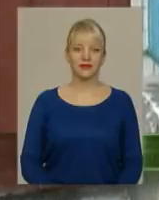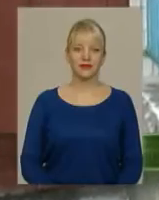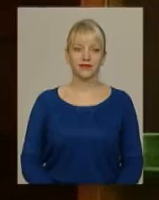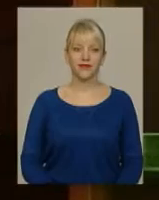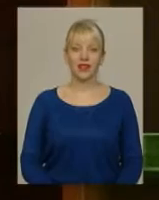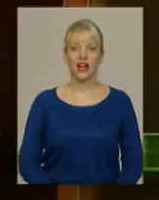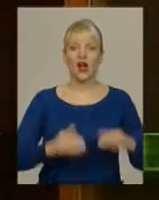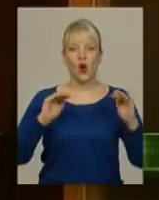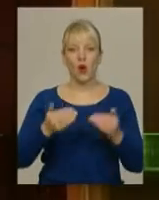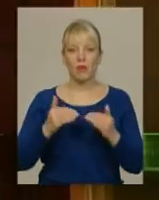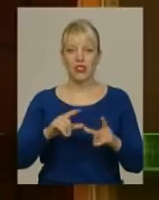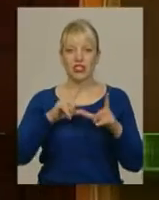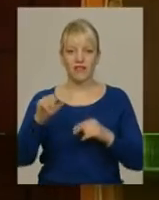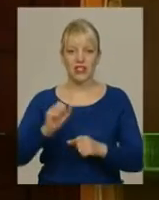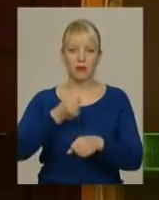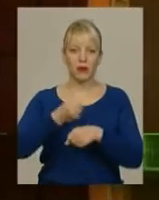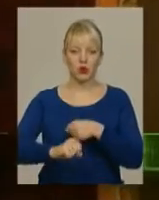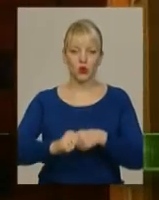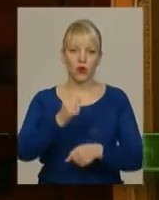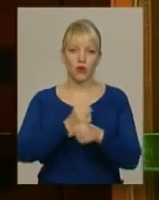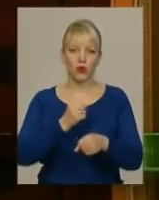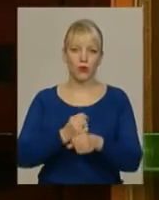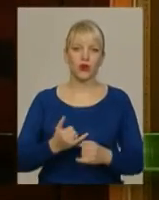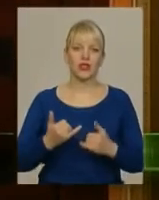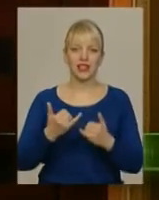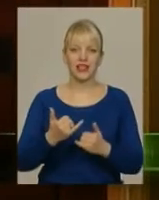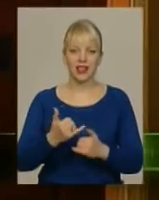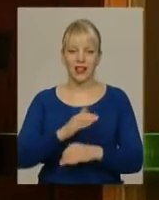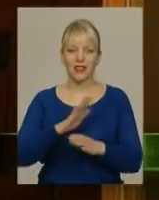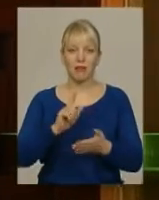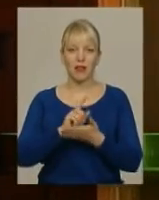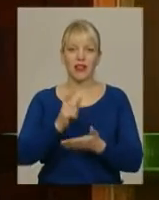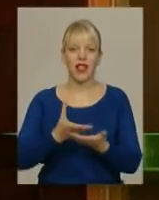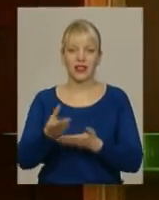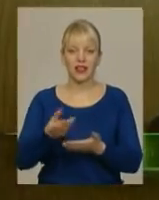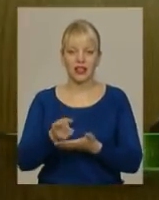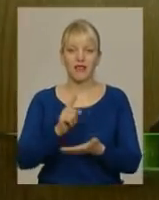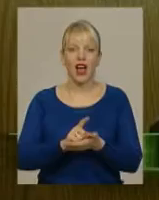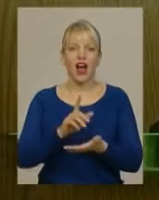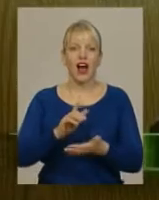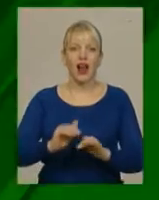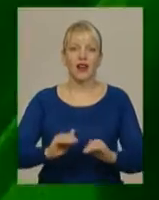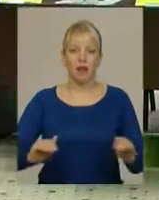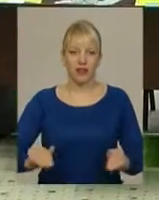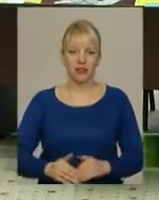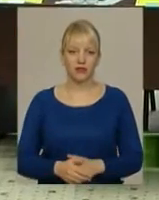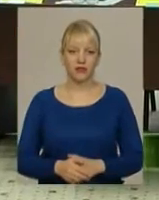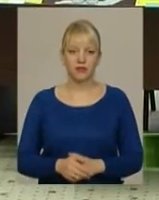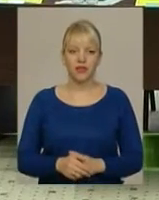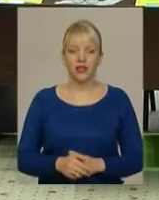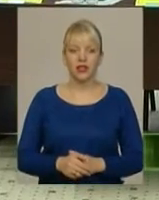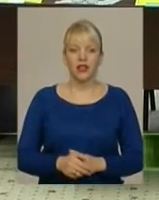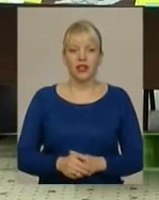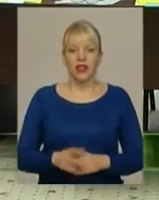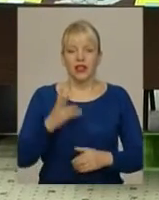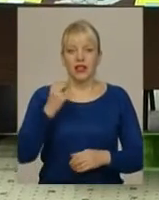Обмеження виїзду та примусові роботи для злісних неплатників аліментів посилили відповідальність. На 20